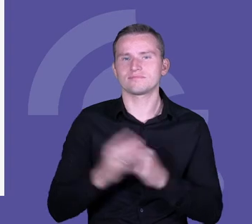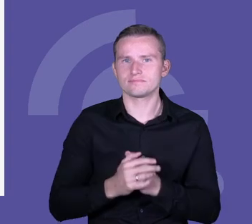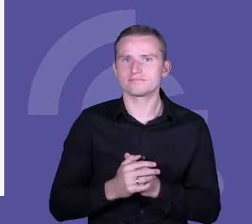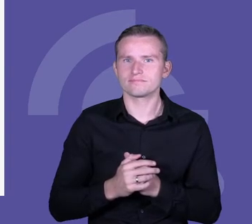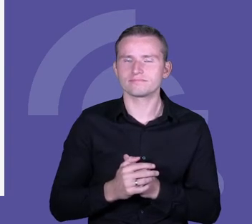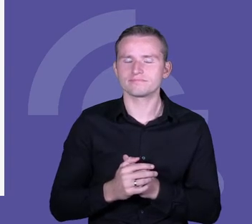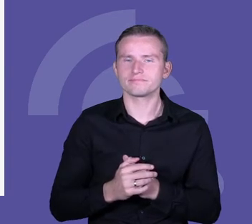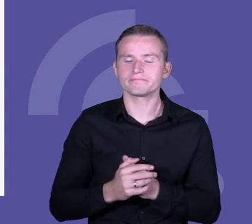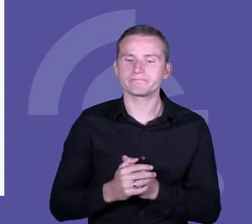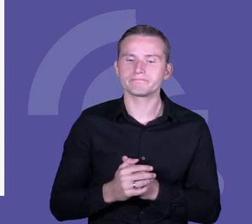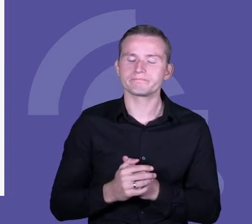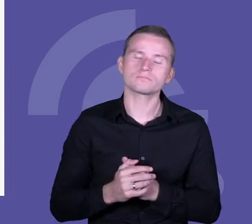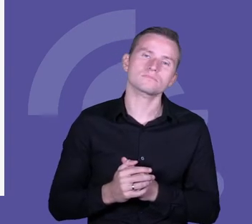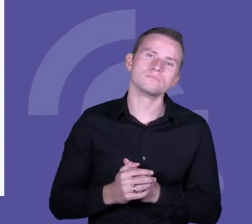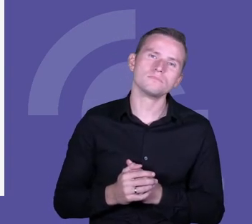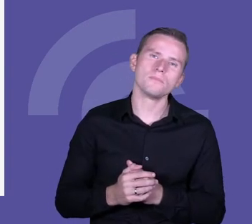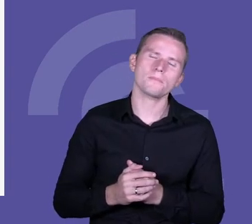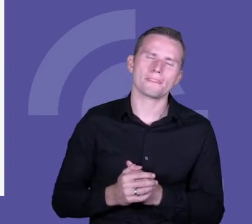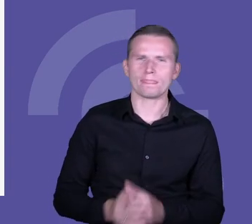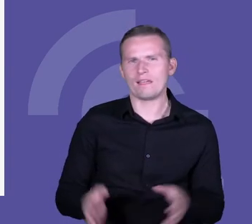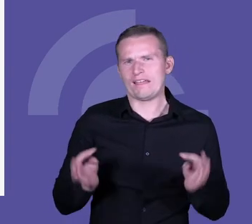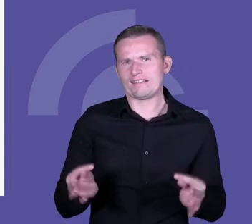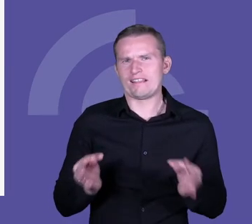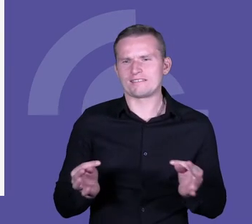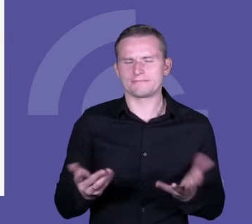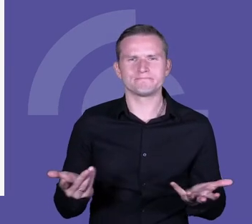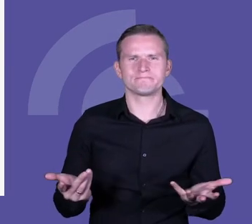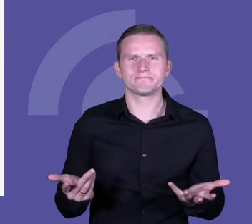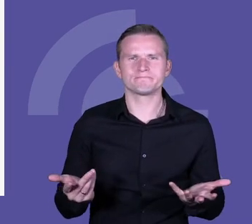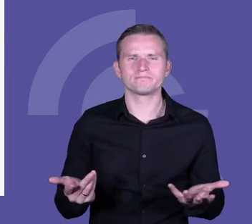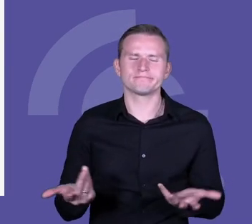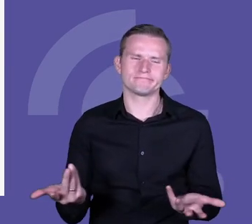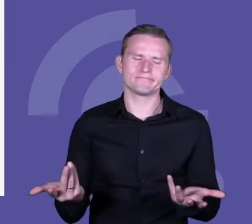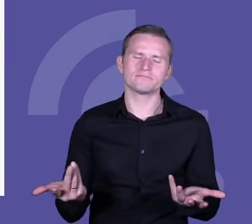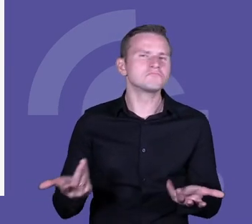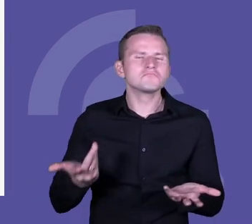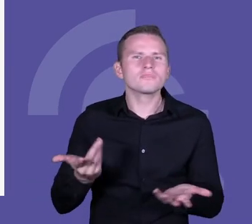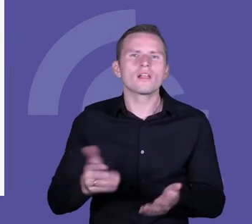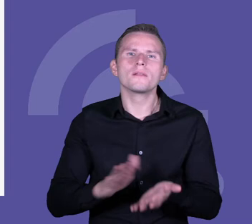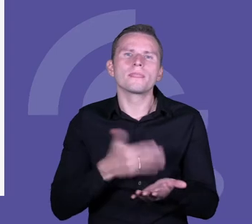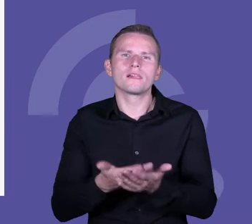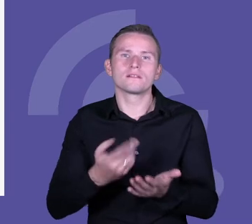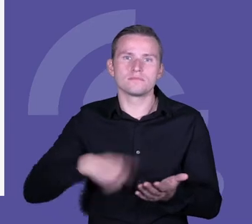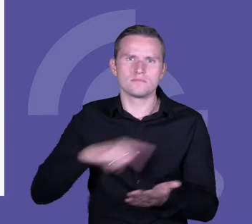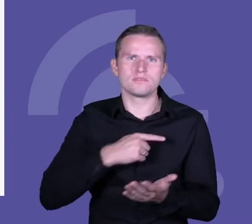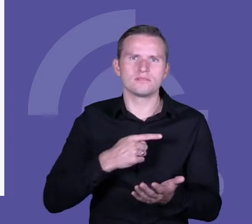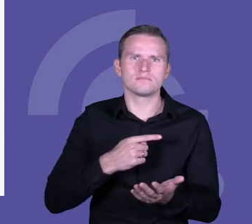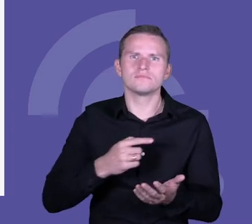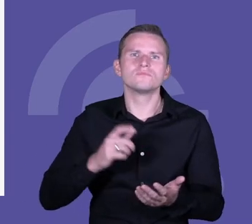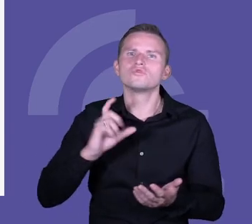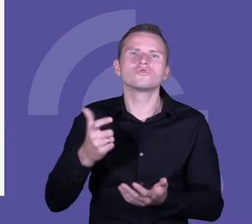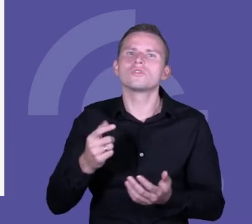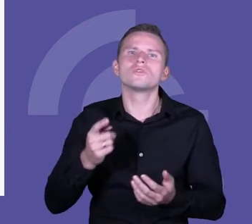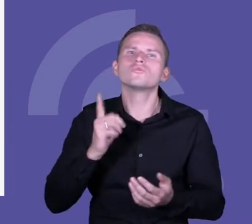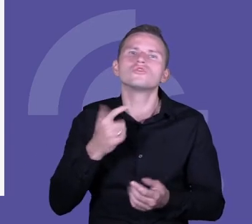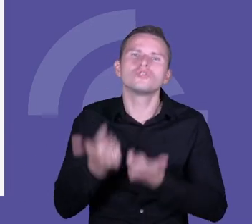stać. I teraz od czego to zależy właśnie, żeby to zrobić? No po pierwsze zależy nie tylko